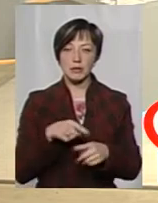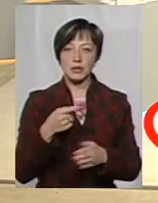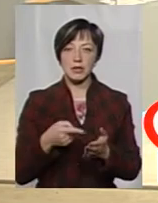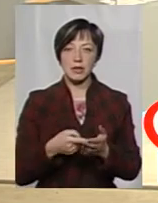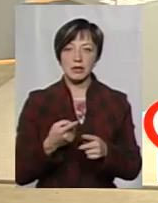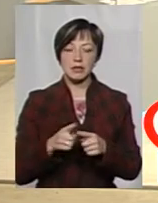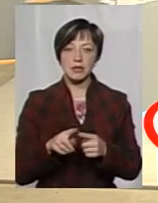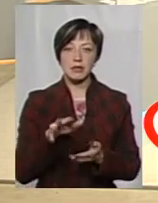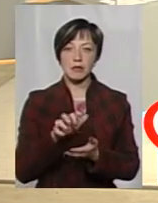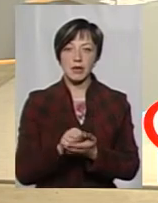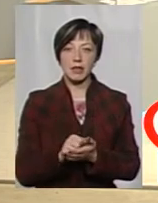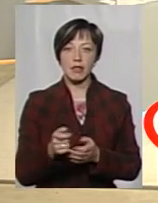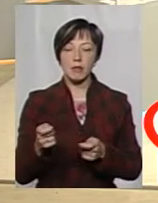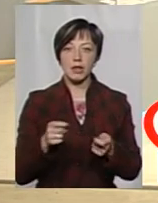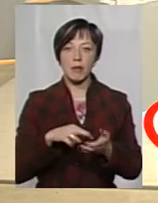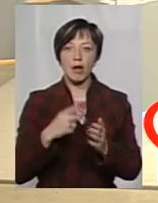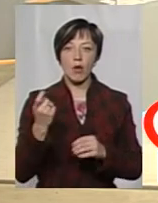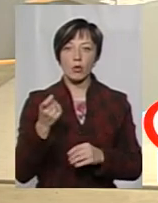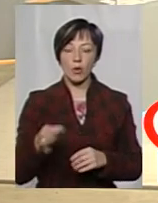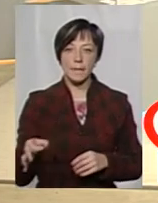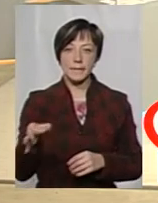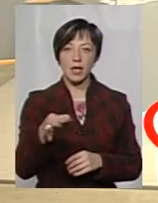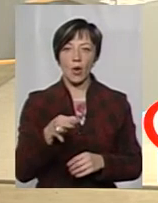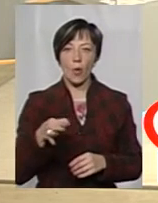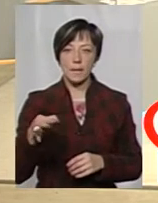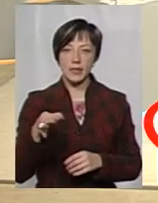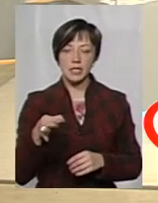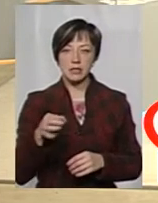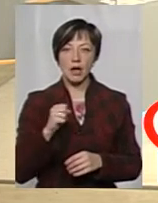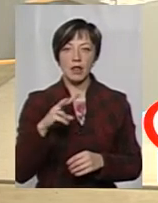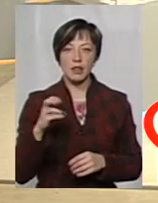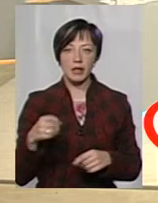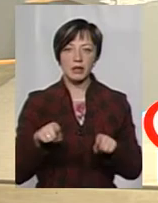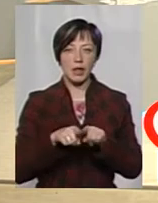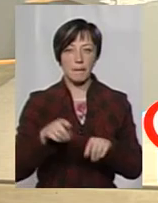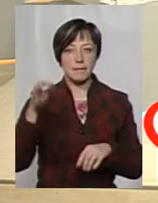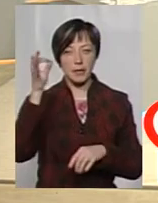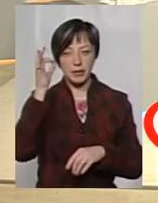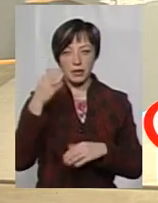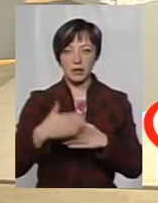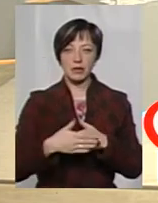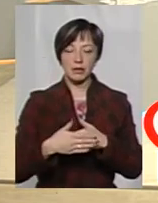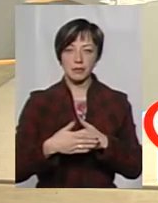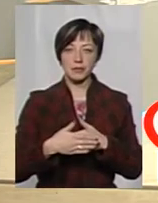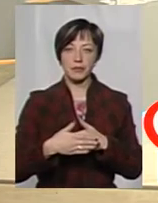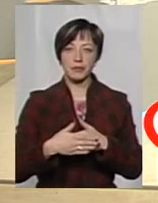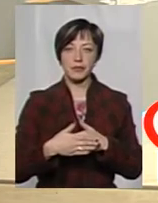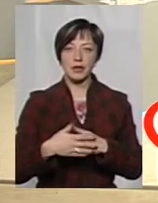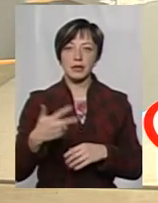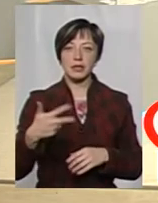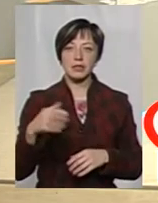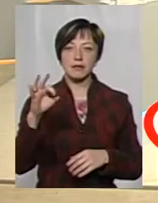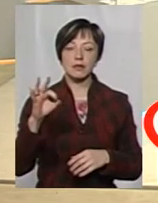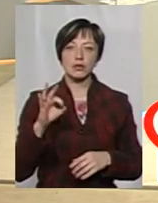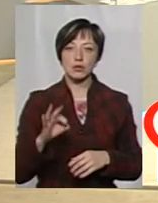займається департамент економіки облдержадміністрації, але так по пам'яті пам'ятаю, що десь ще, ну, мабуть, ще 30